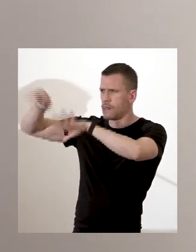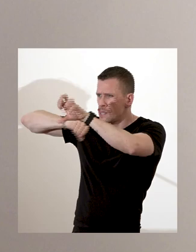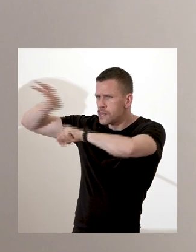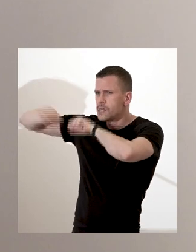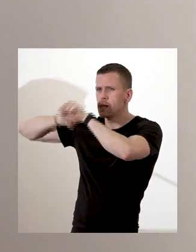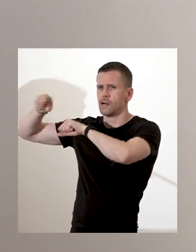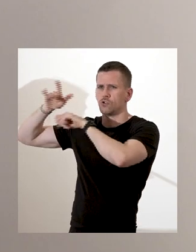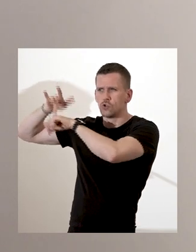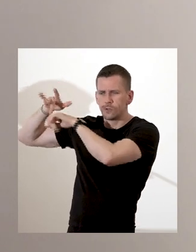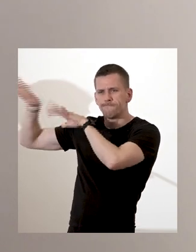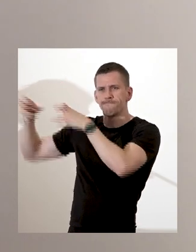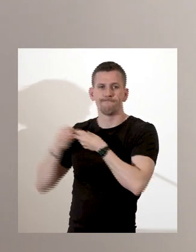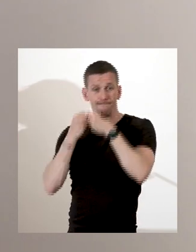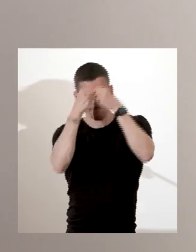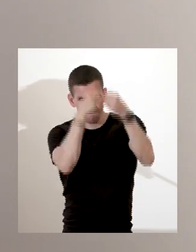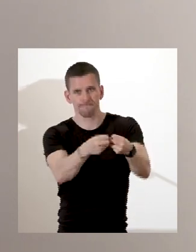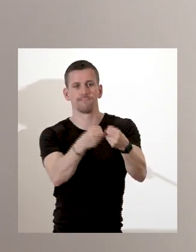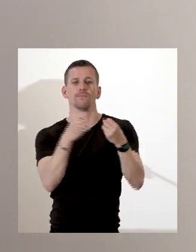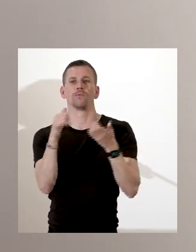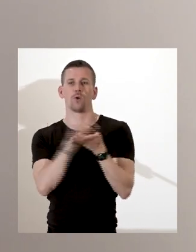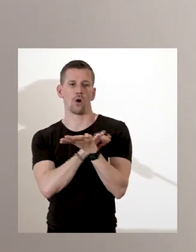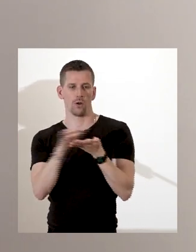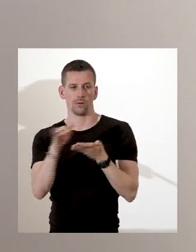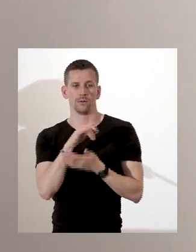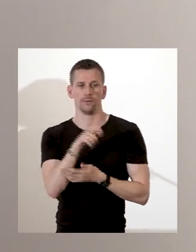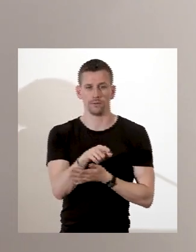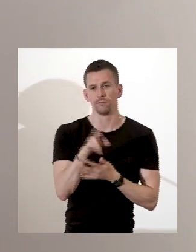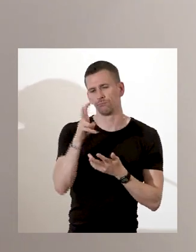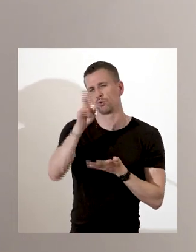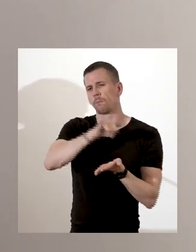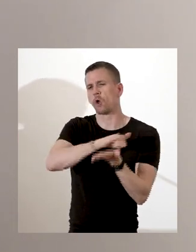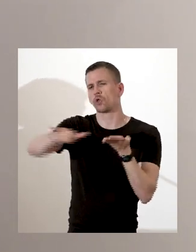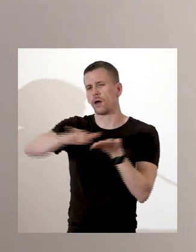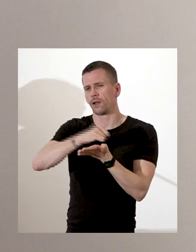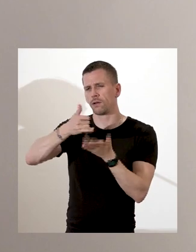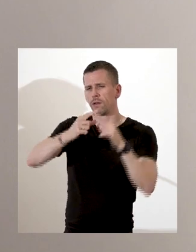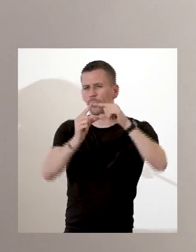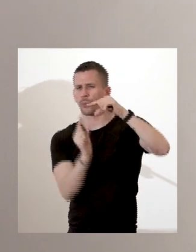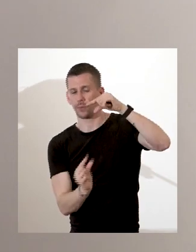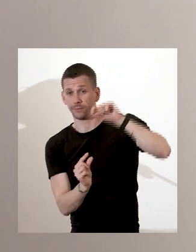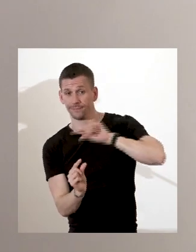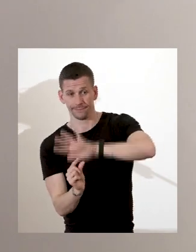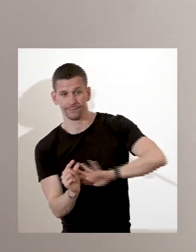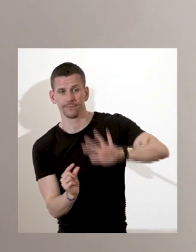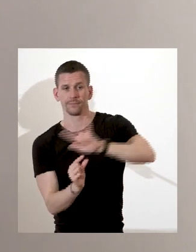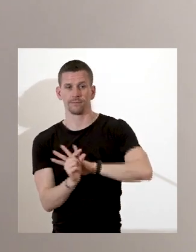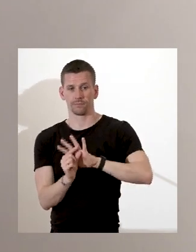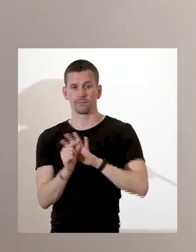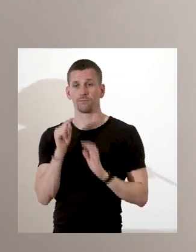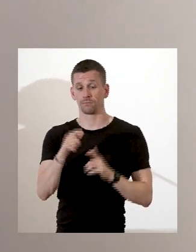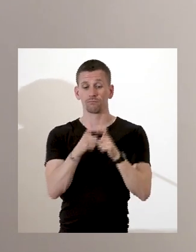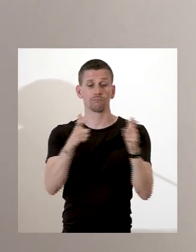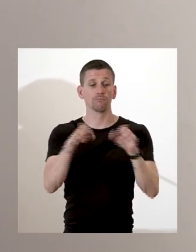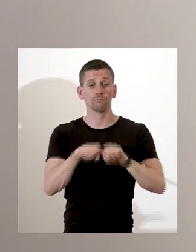dans ses environs. sont mis au service de la Compagnie des Indes, pour laquelle ils font du travail de construction. Ce sont eux notamment qui construisent la palissade qui se